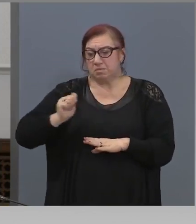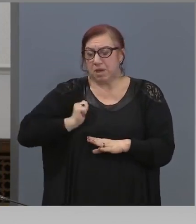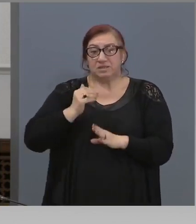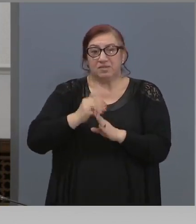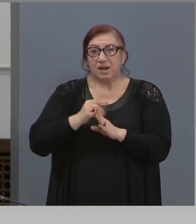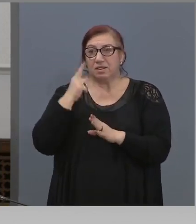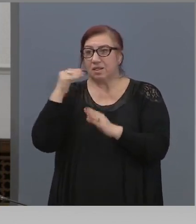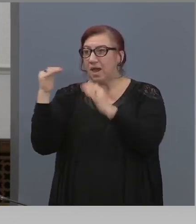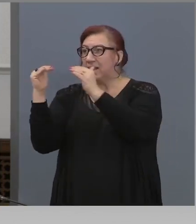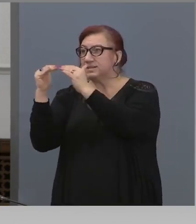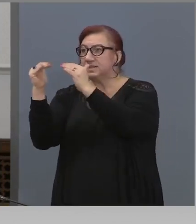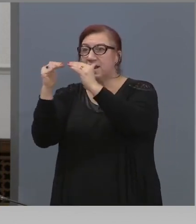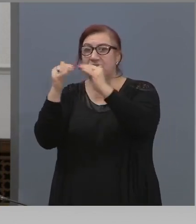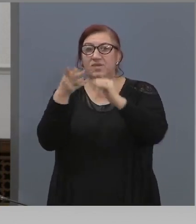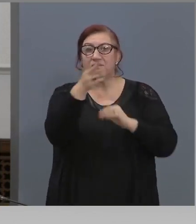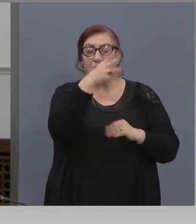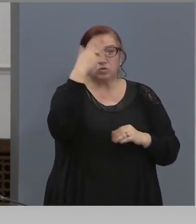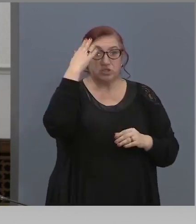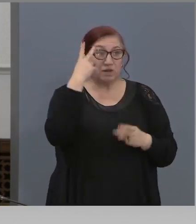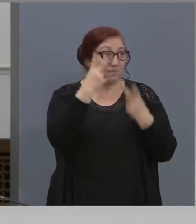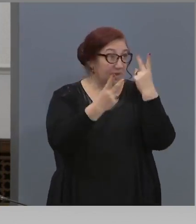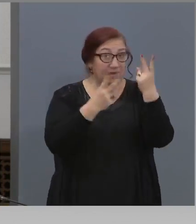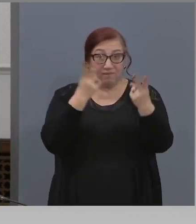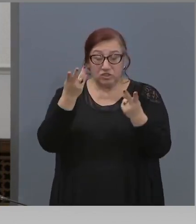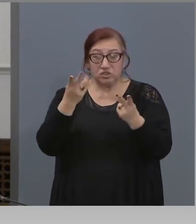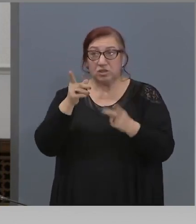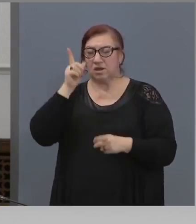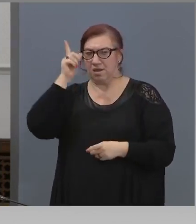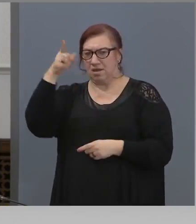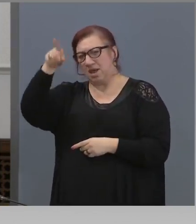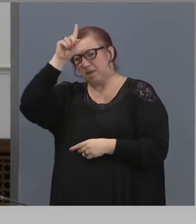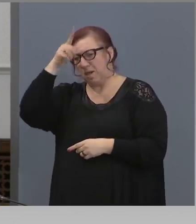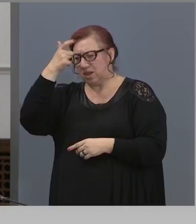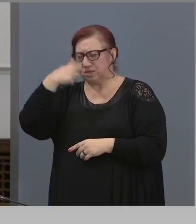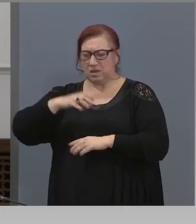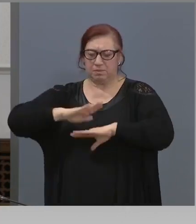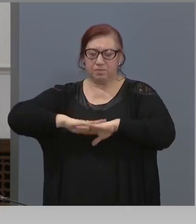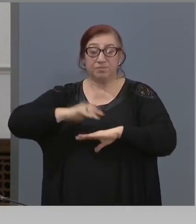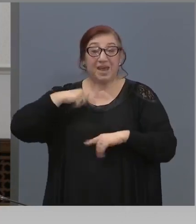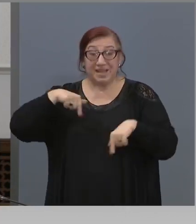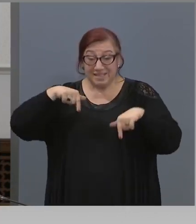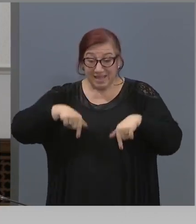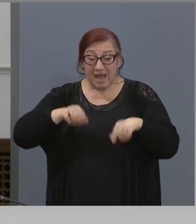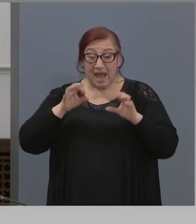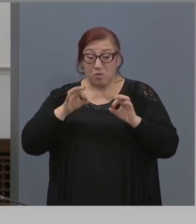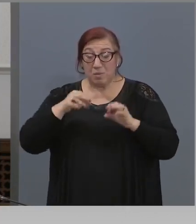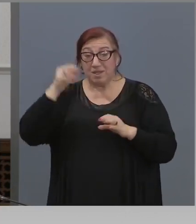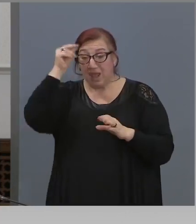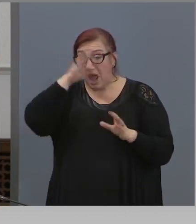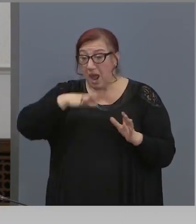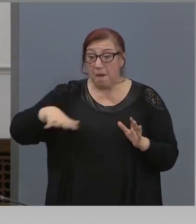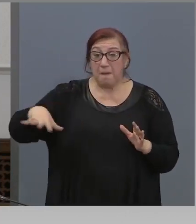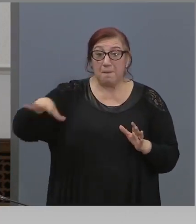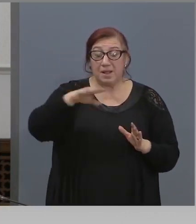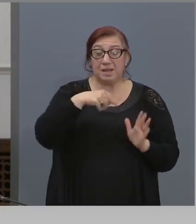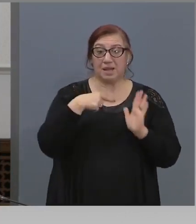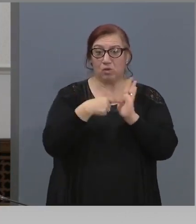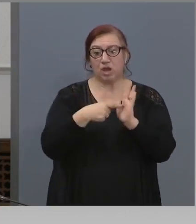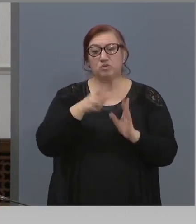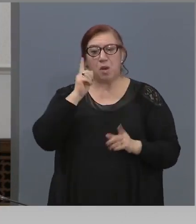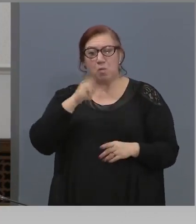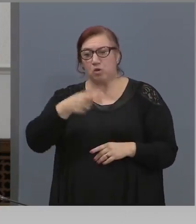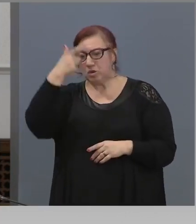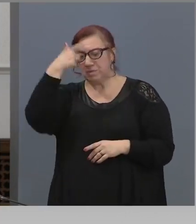виждате показатели. но самодисциплината. Сега е момента нацията да покажеме, че сме самодисциплинирани, за да можем да